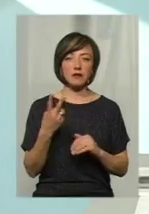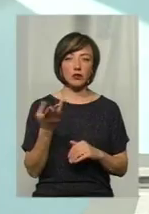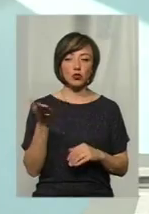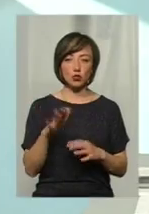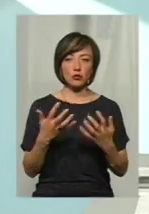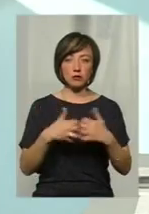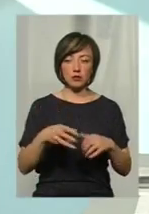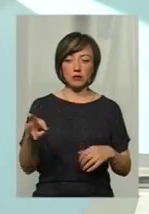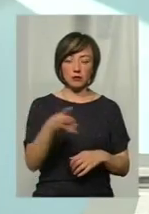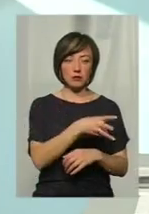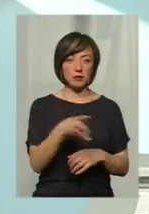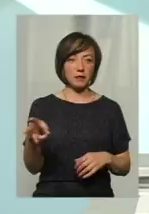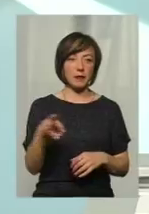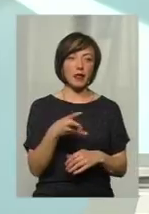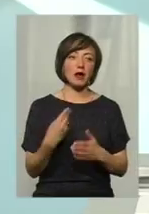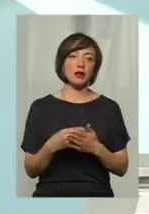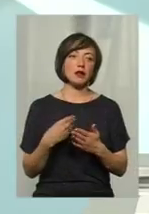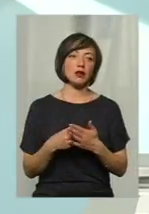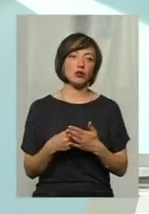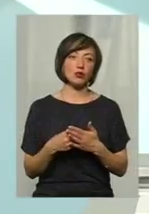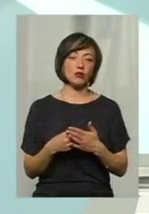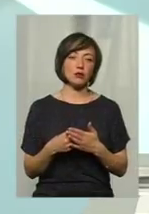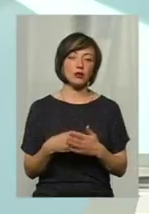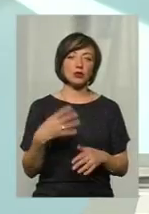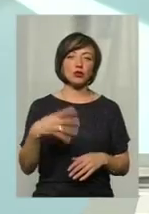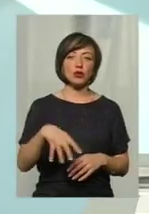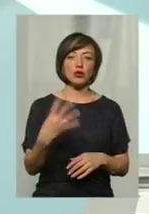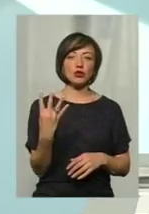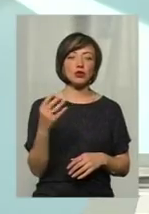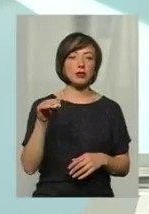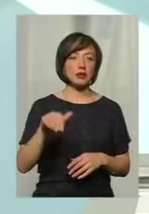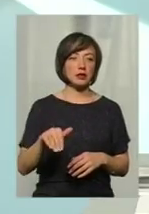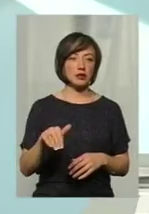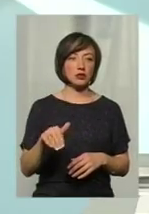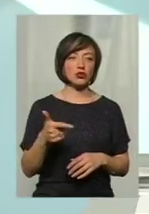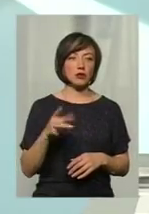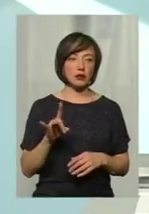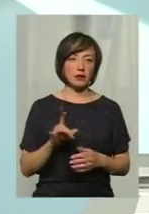ранцевих оприскувачів на суму майже 44 тисячі гривень.